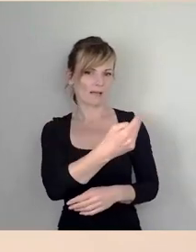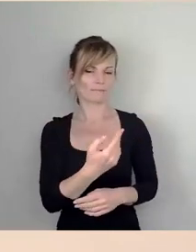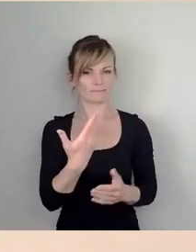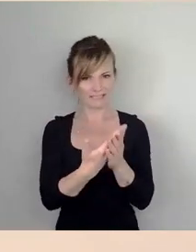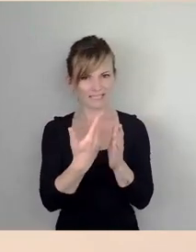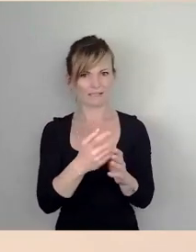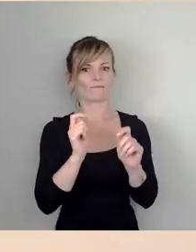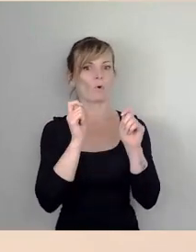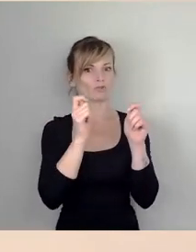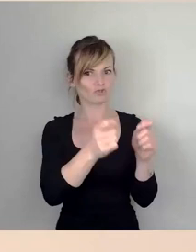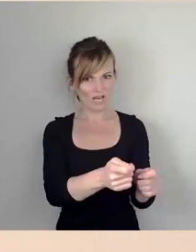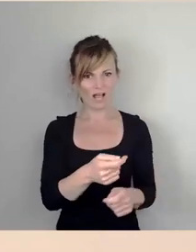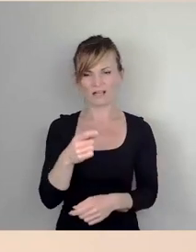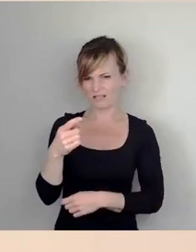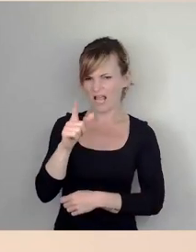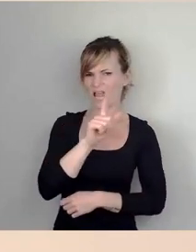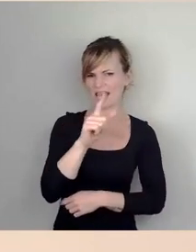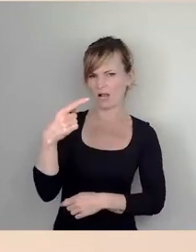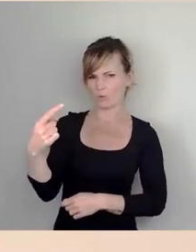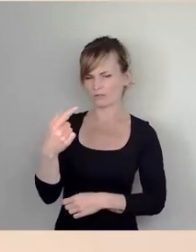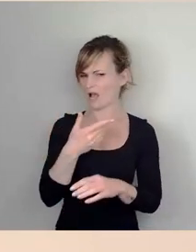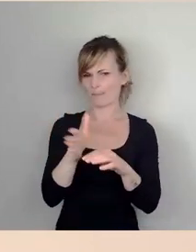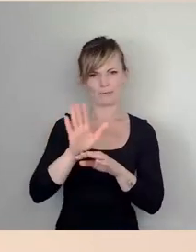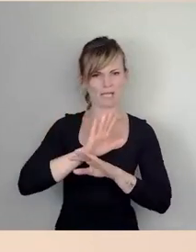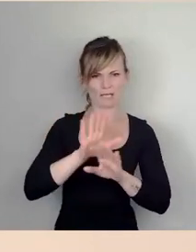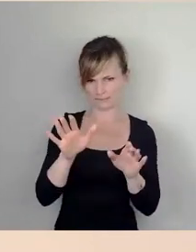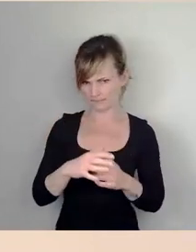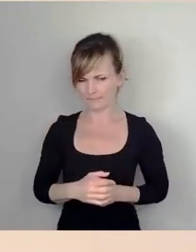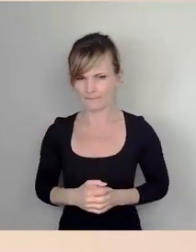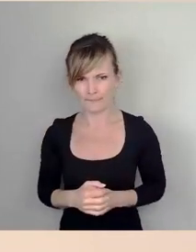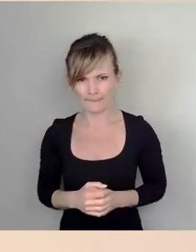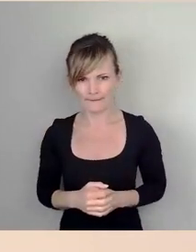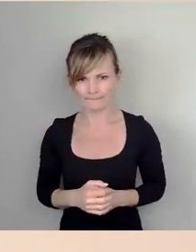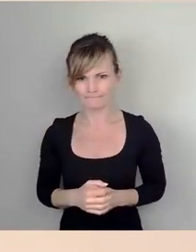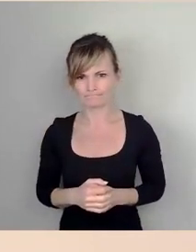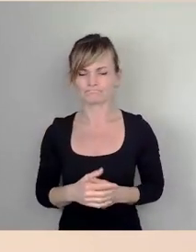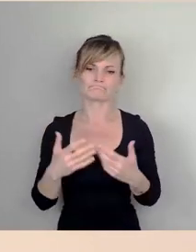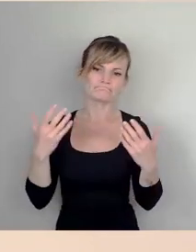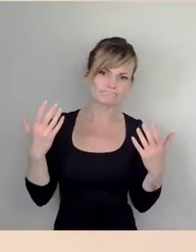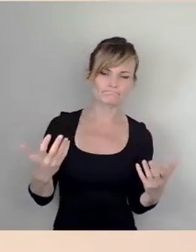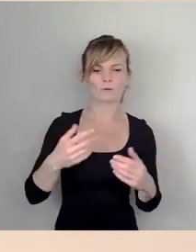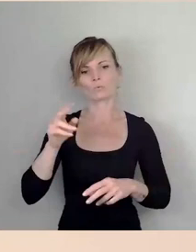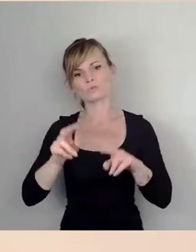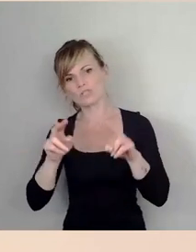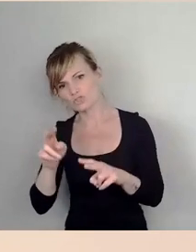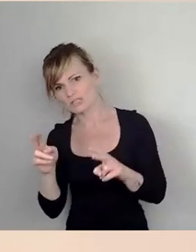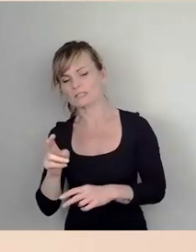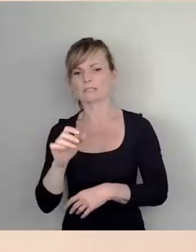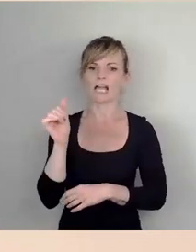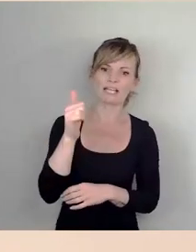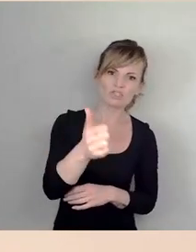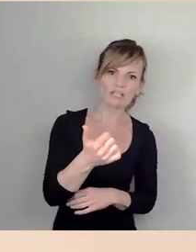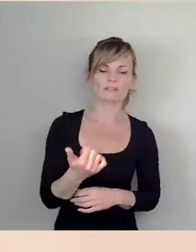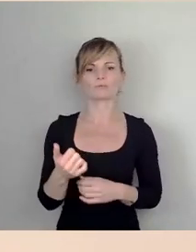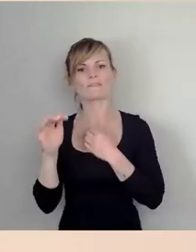abgelehnt hat. Es gibt sehr unterschiedliche Einschätzungen zum Wirken,